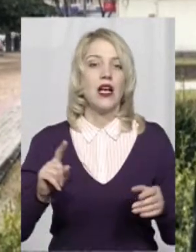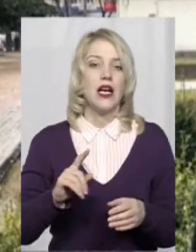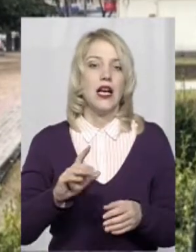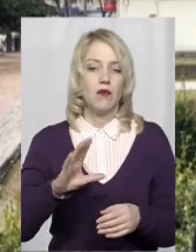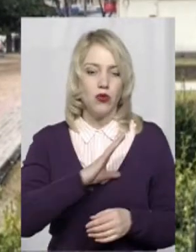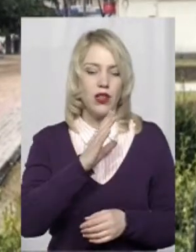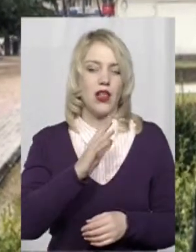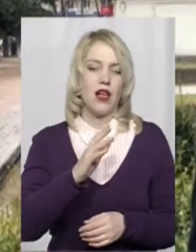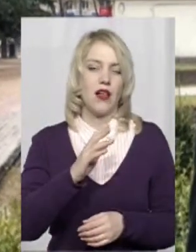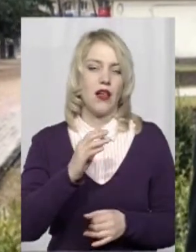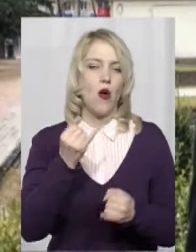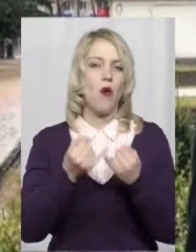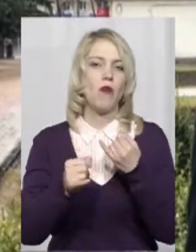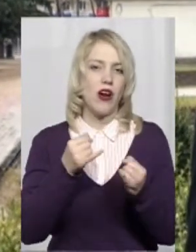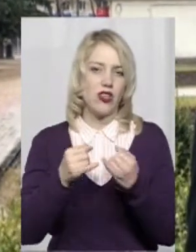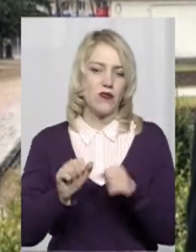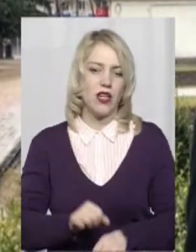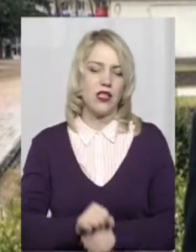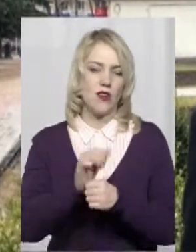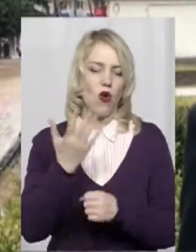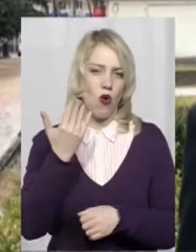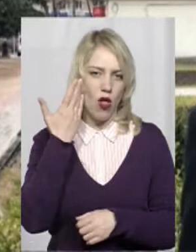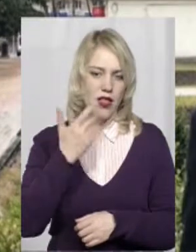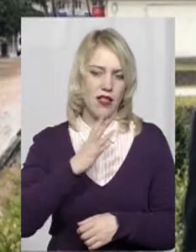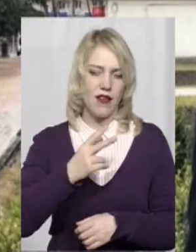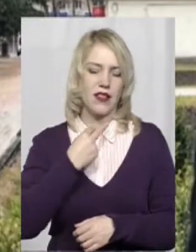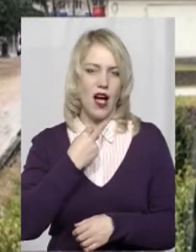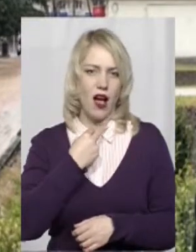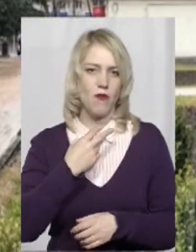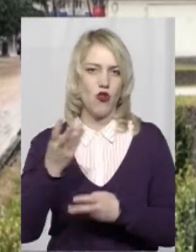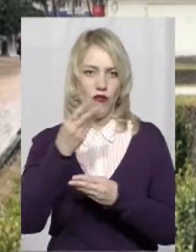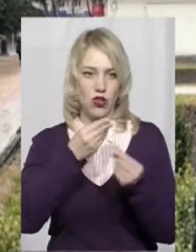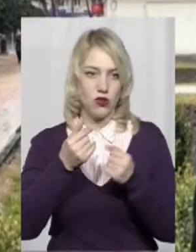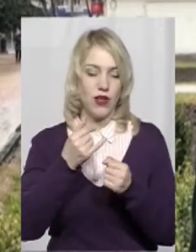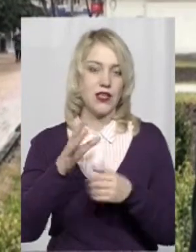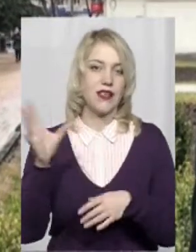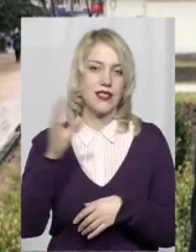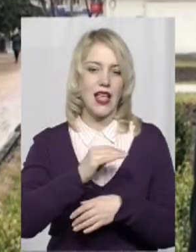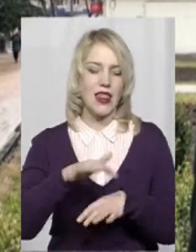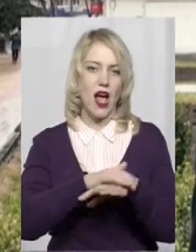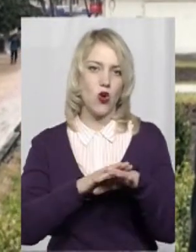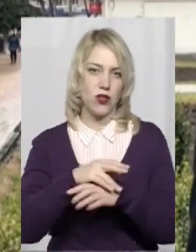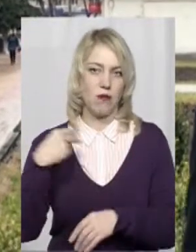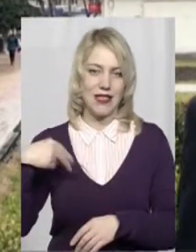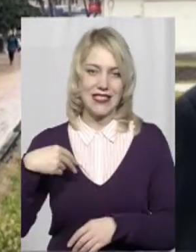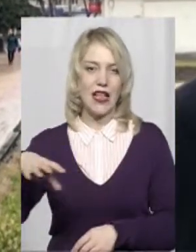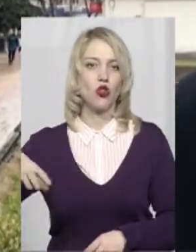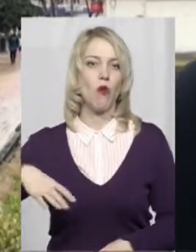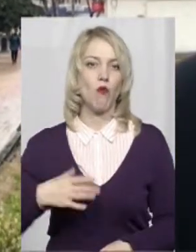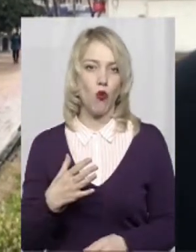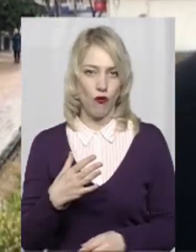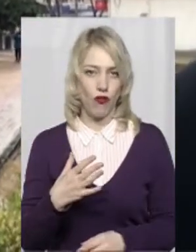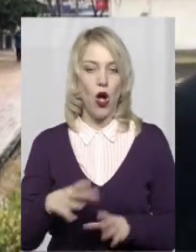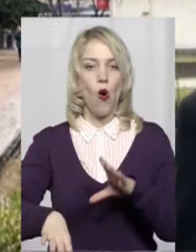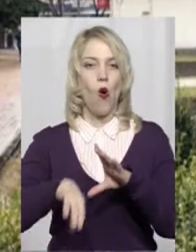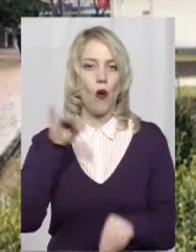дуже нахабно почали фальшувати. І всенародним президентом був